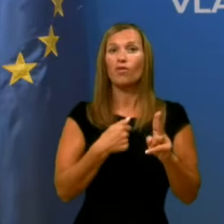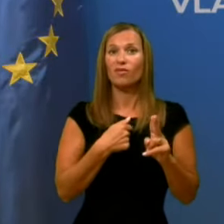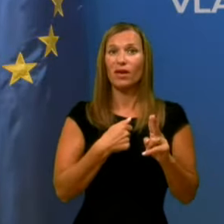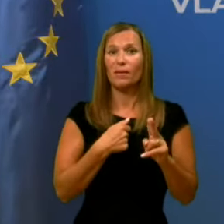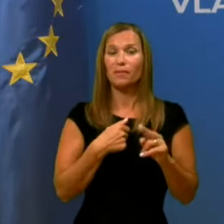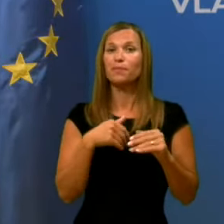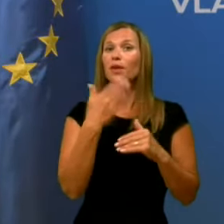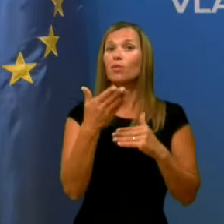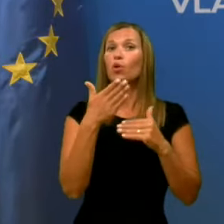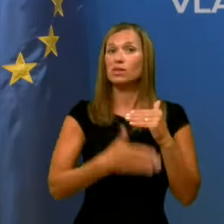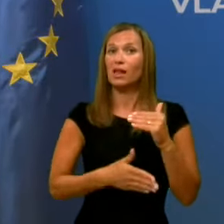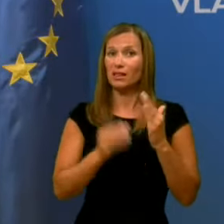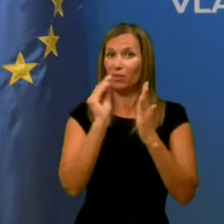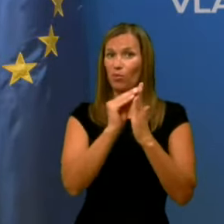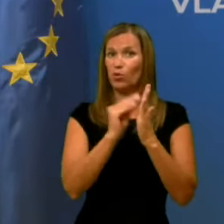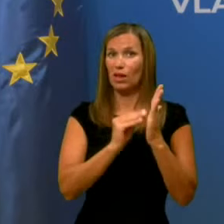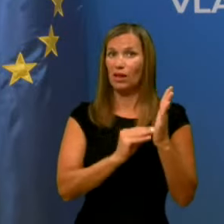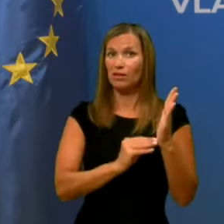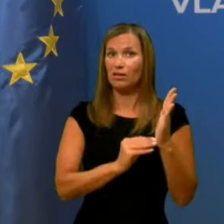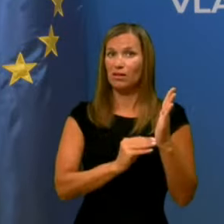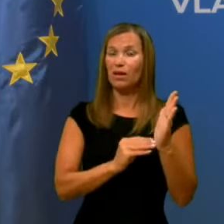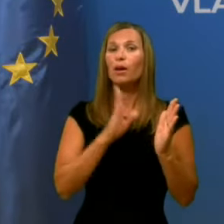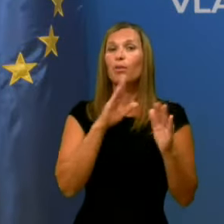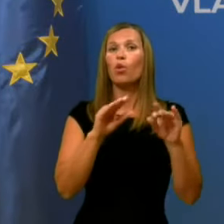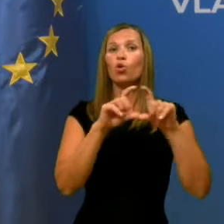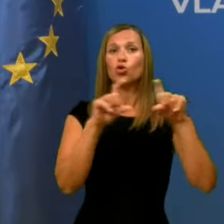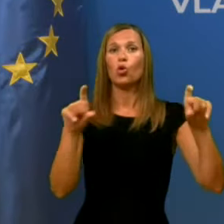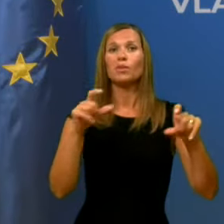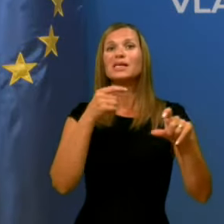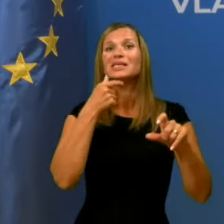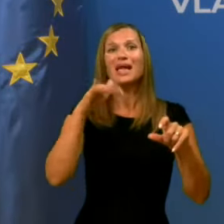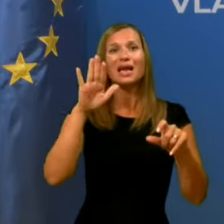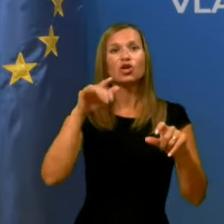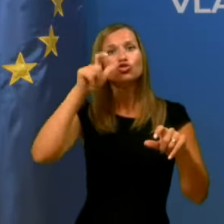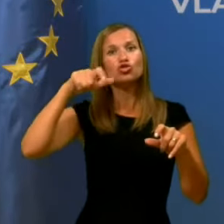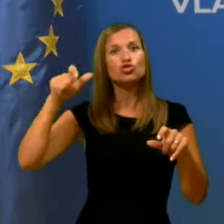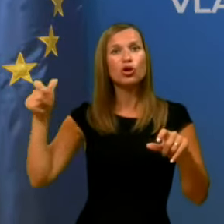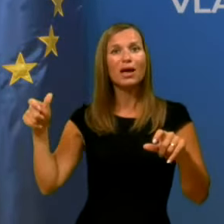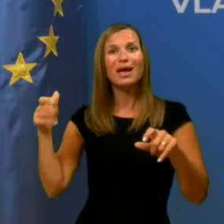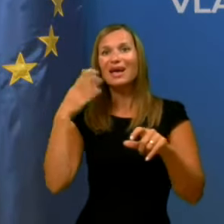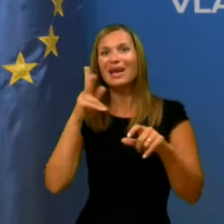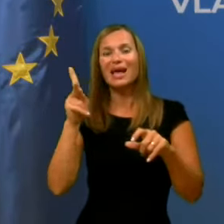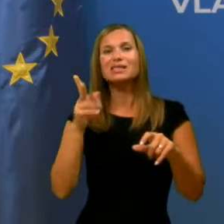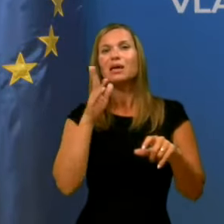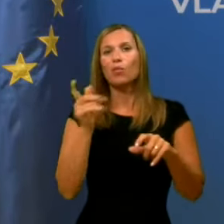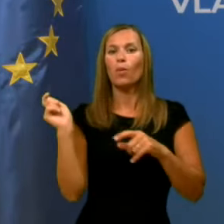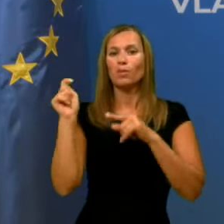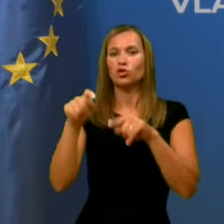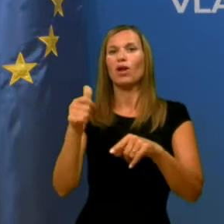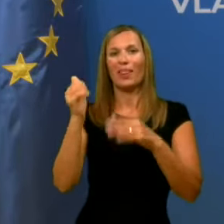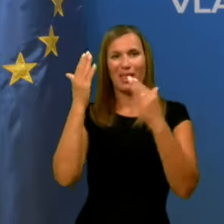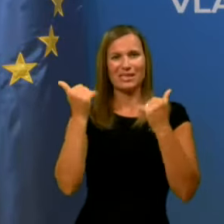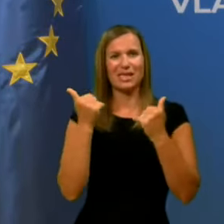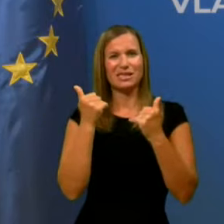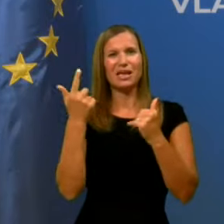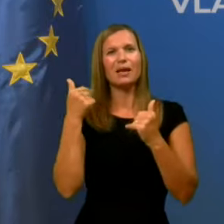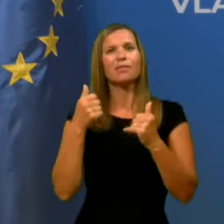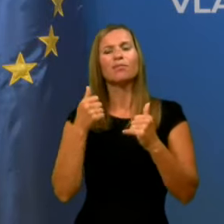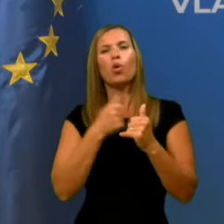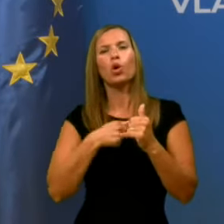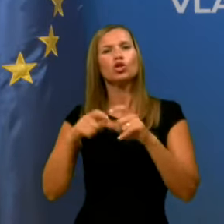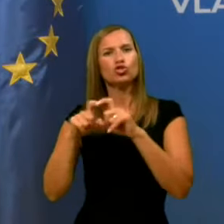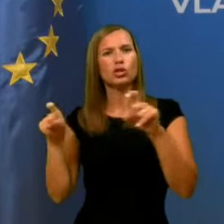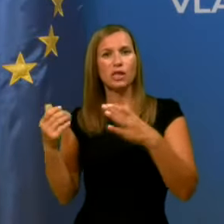po zadnjih podatkih bo v dom starejših Hrastnik danes prišla sestra za bolnišnične okužbe iz